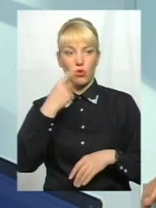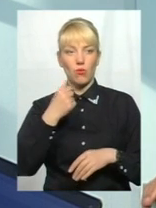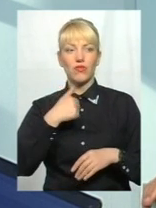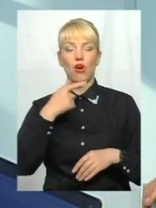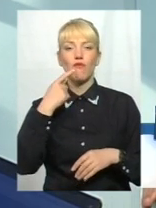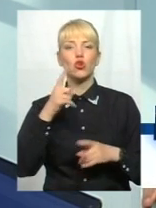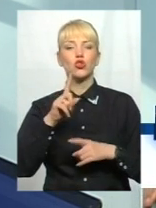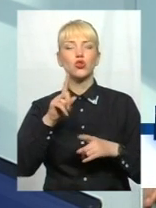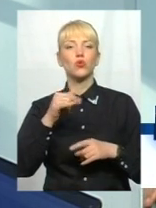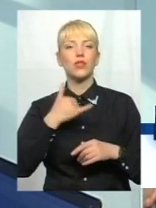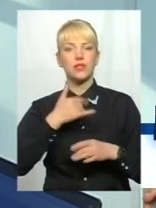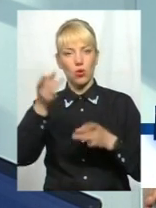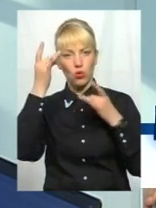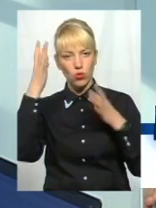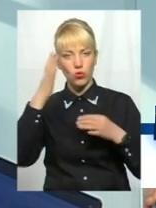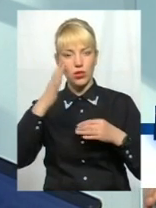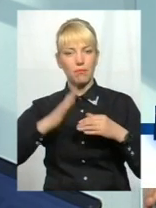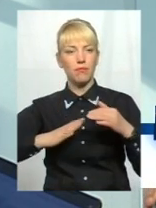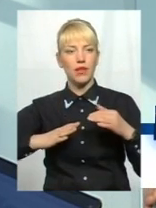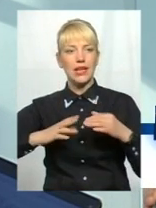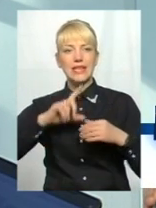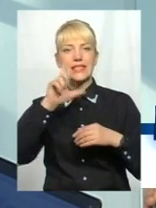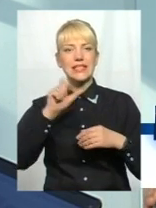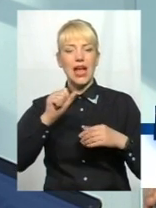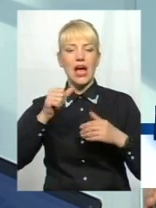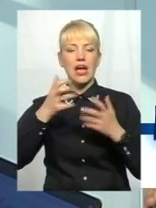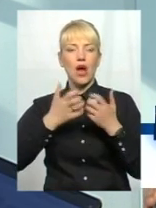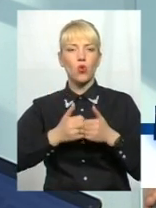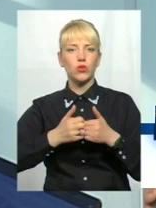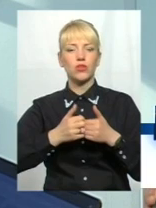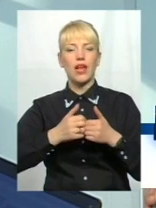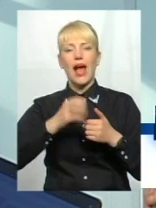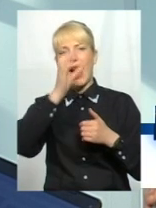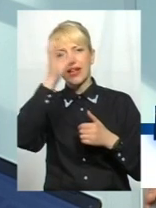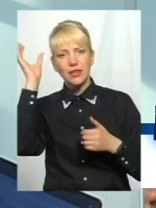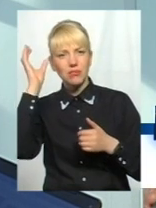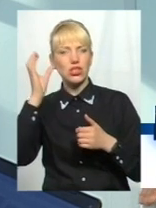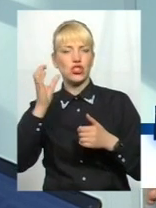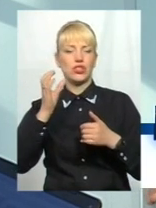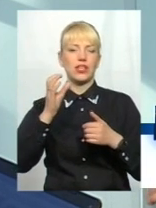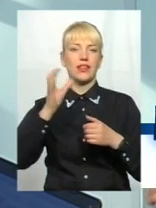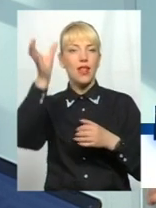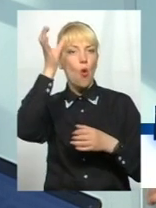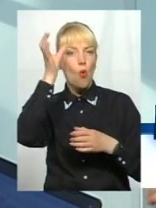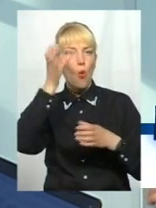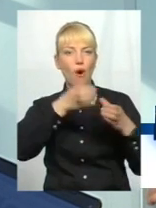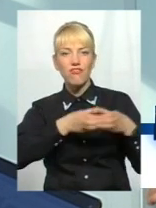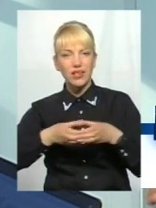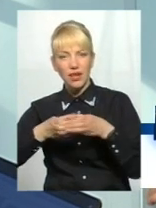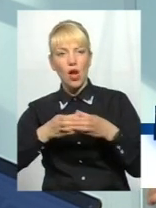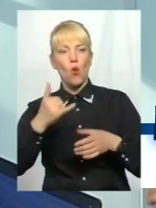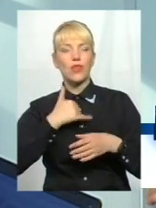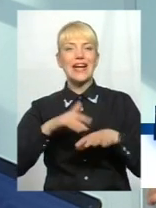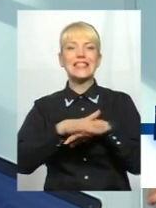професійна культура, за рахунок академічних, наукових, там, громадських кіл, українська, в нас народна